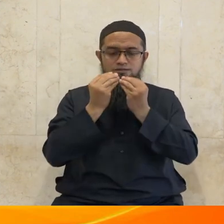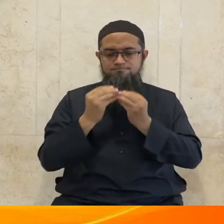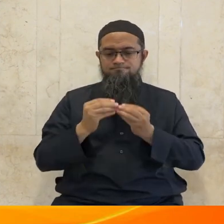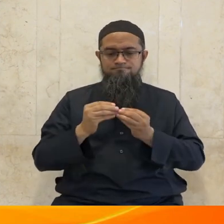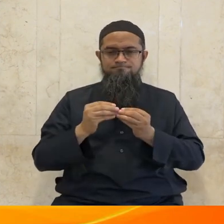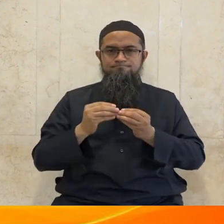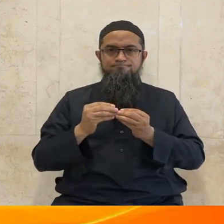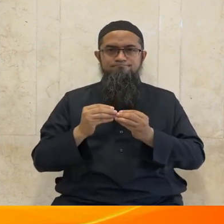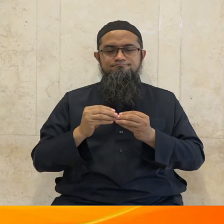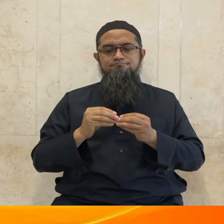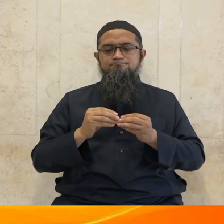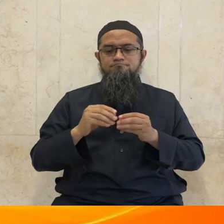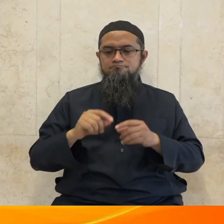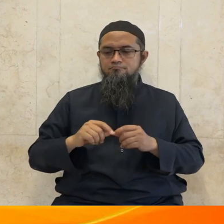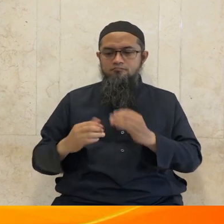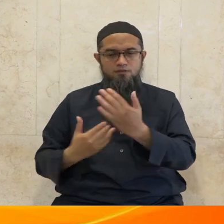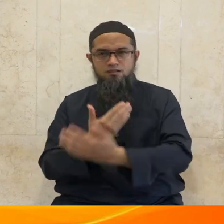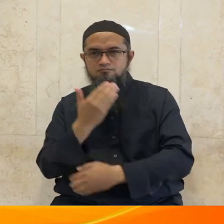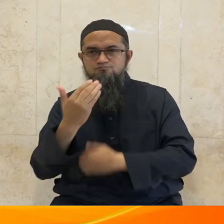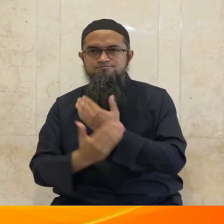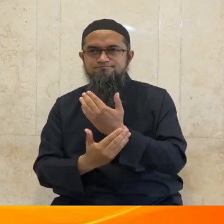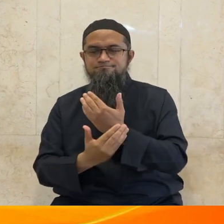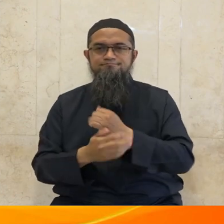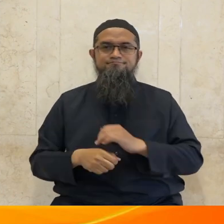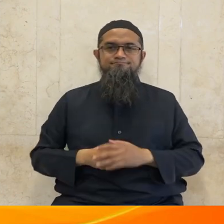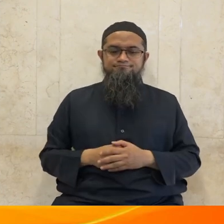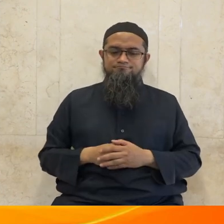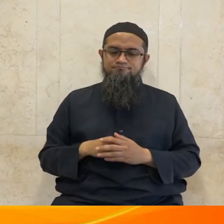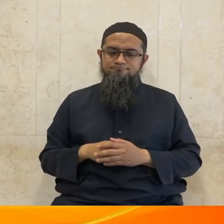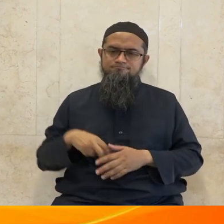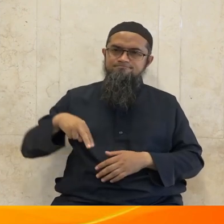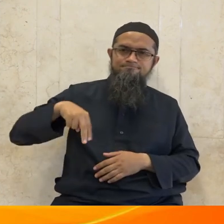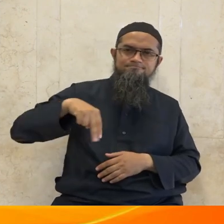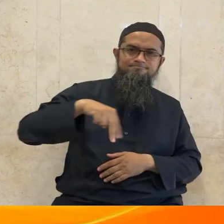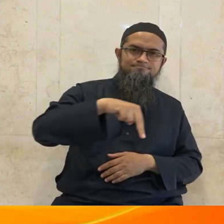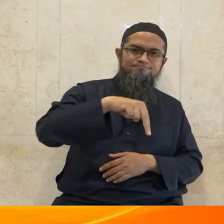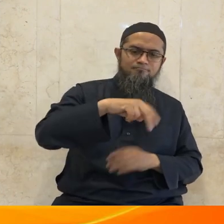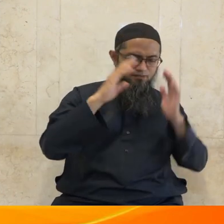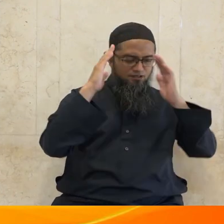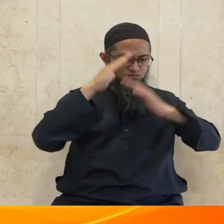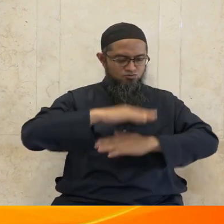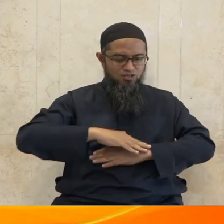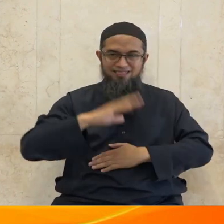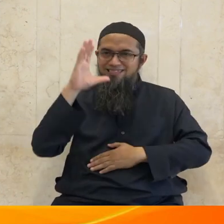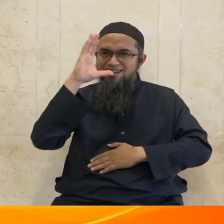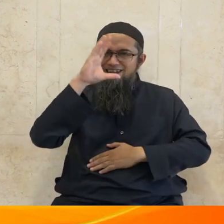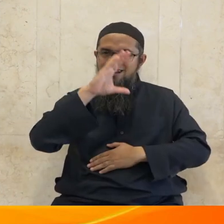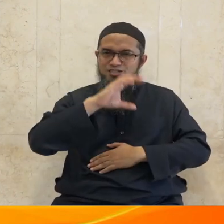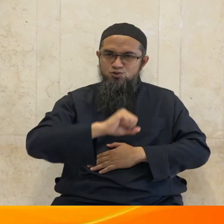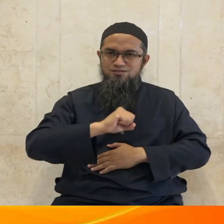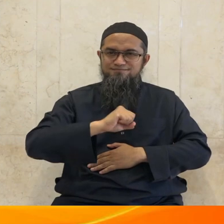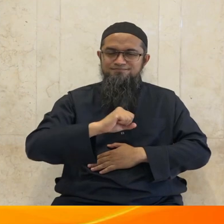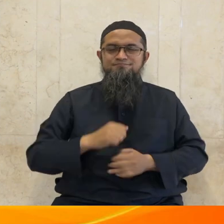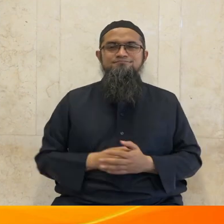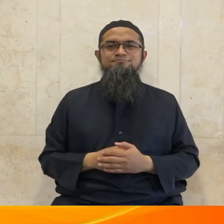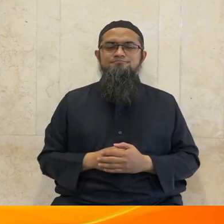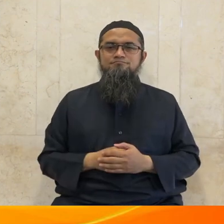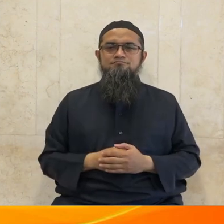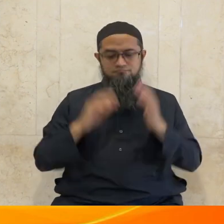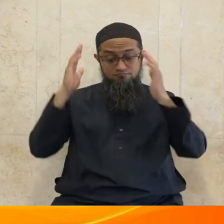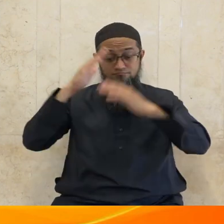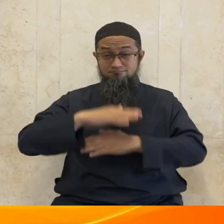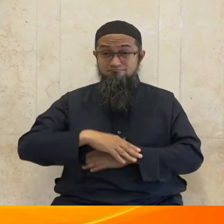lalu mengerjakan solat pada waktu solat beliau menangis sampai air matanya membasahi kainnya